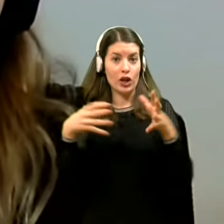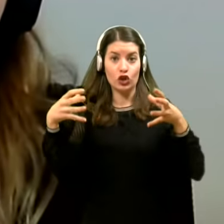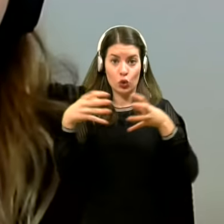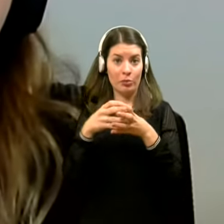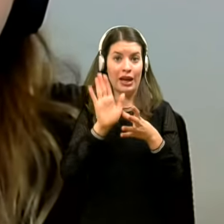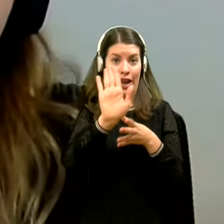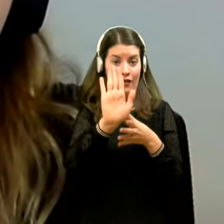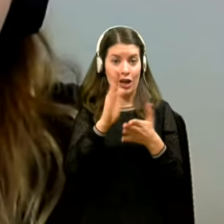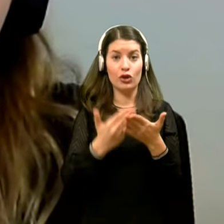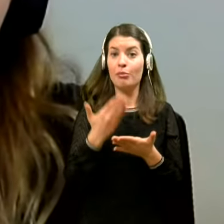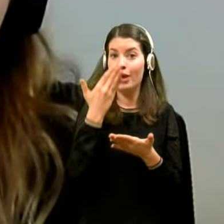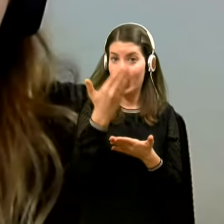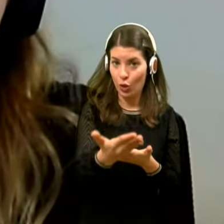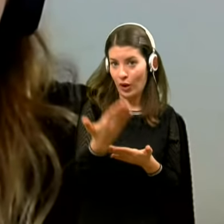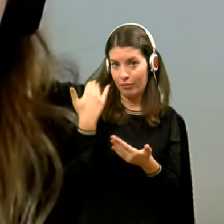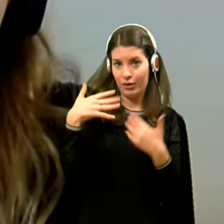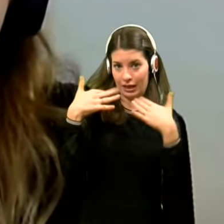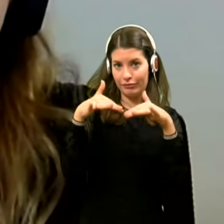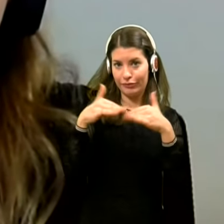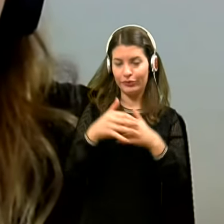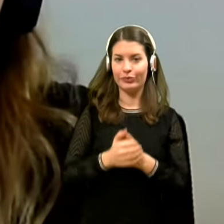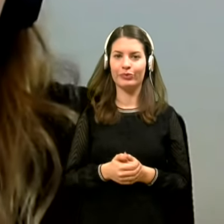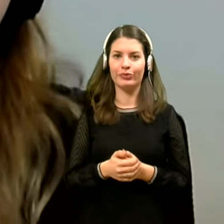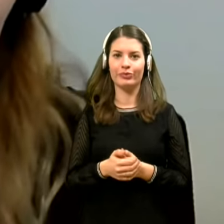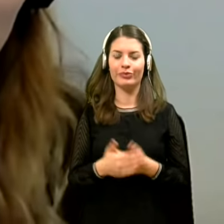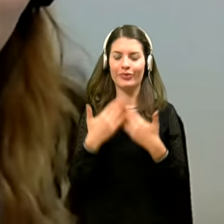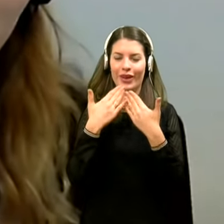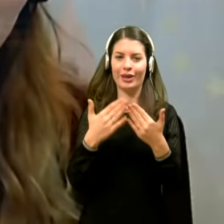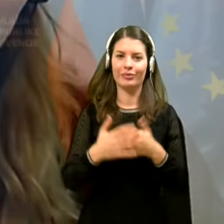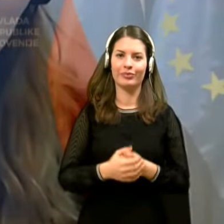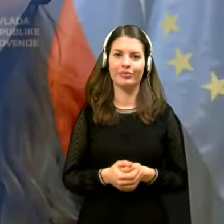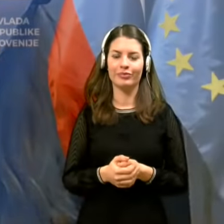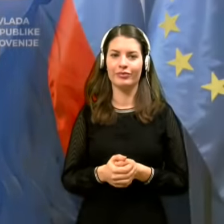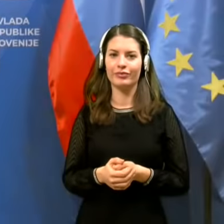te vaše predloge, o katerih ste malo prej govorili. Hvala.